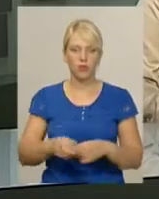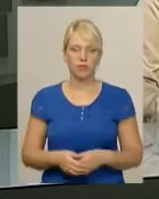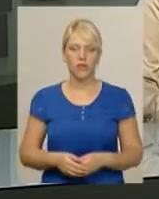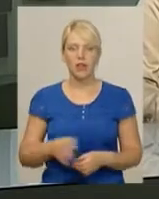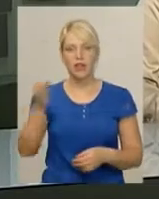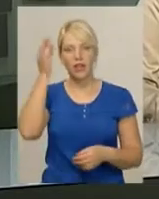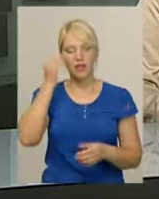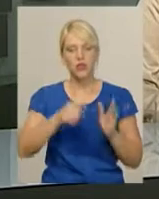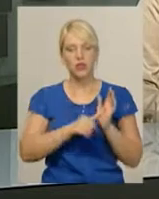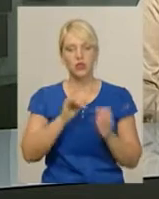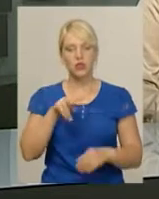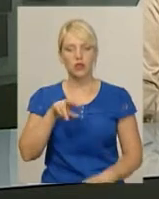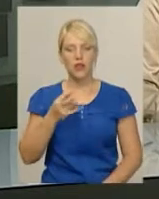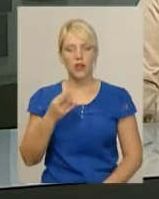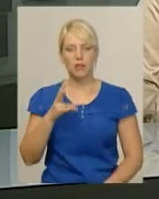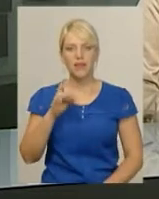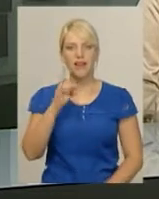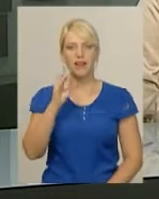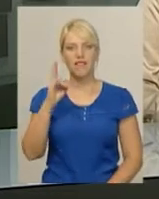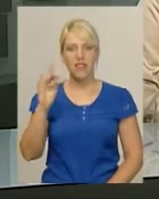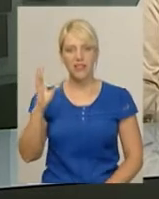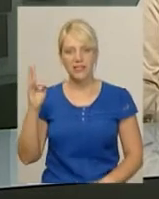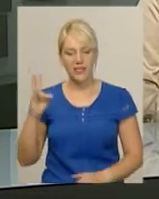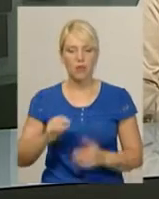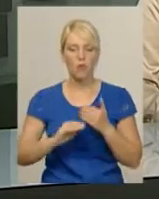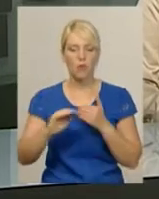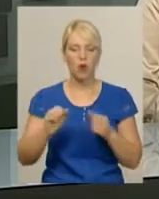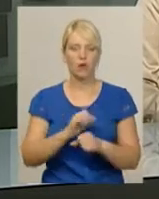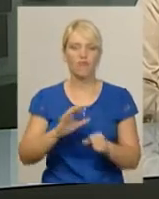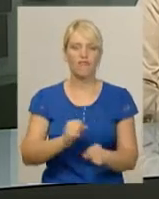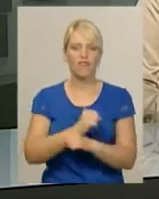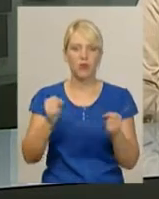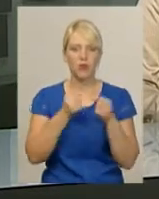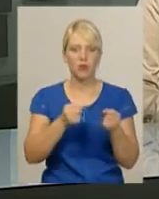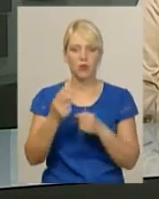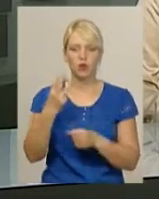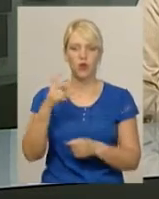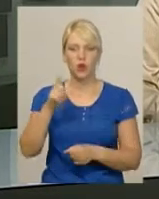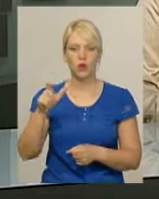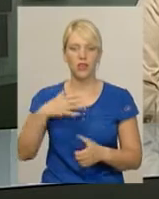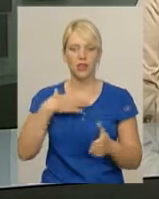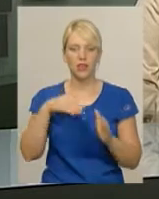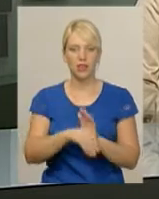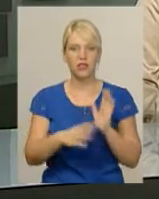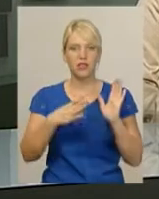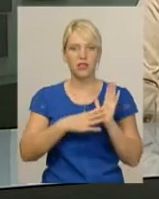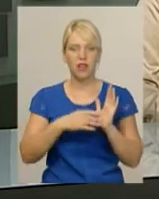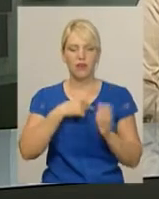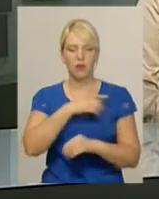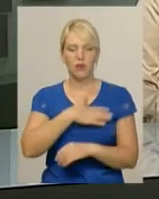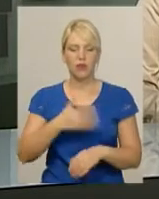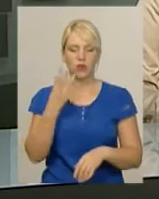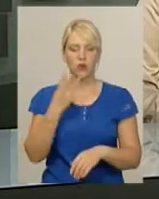Нагадаю, 6 липня на Рівненському полігоні вибухнув міномет. Троє людей загинули, дев'яти робили поранені. Трьох